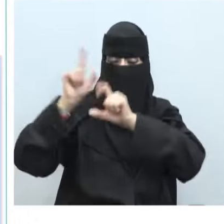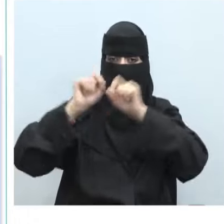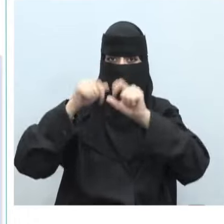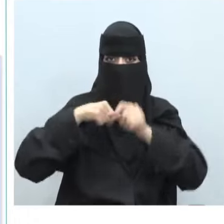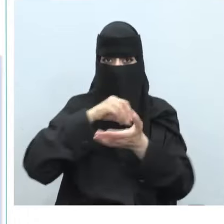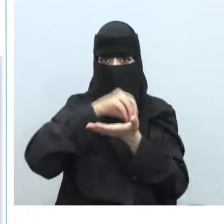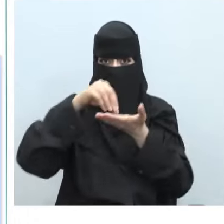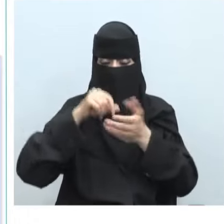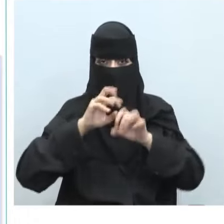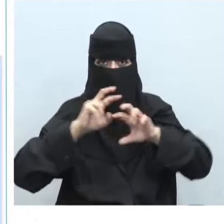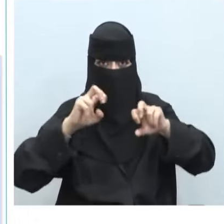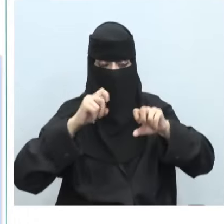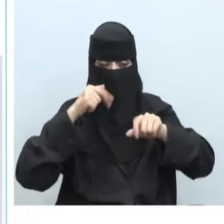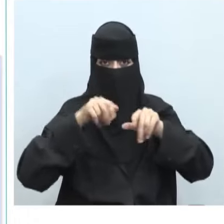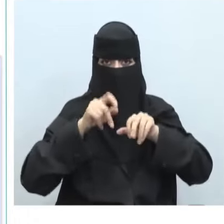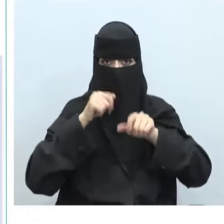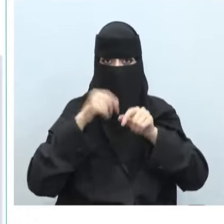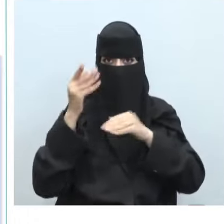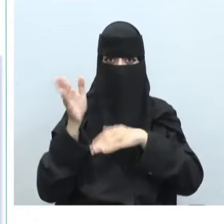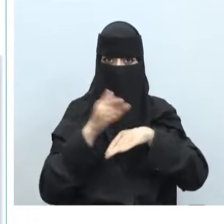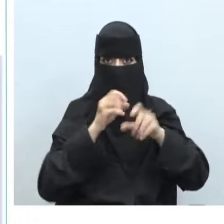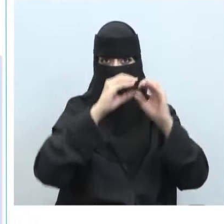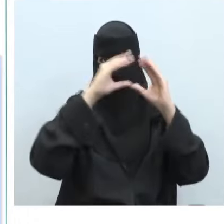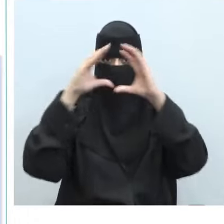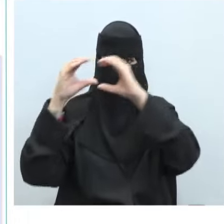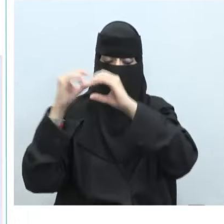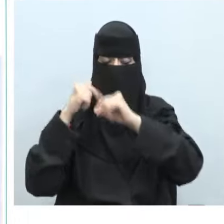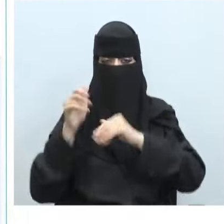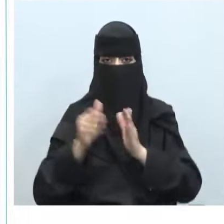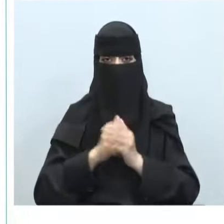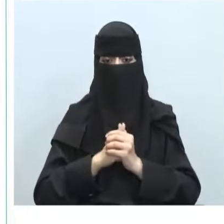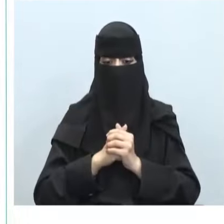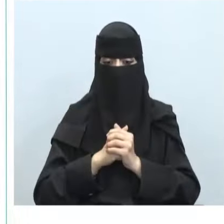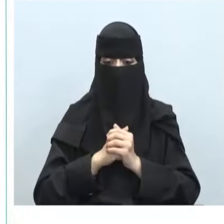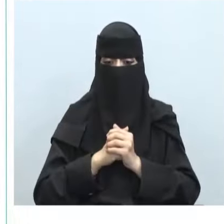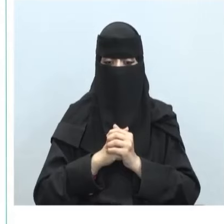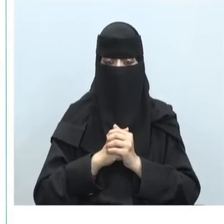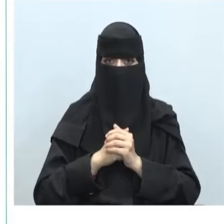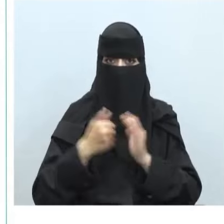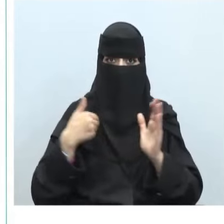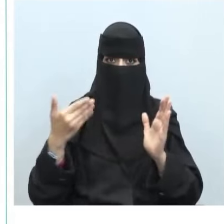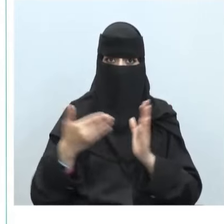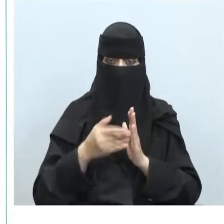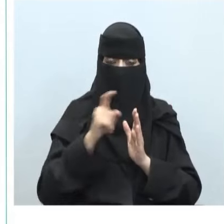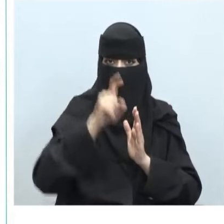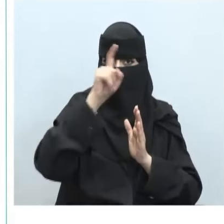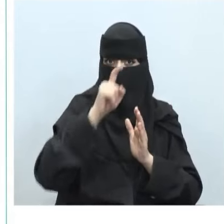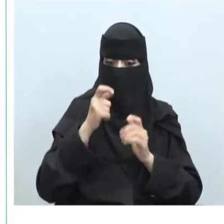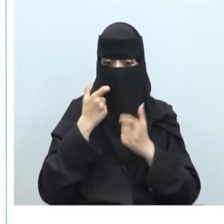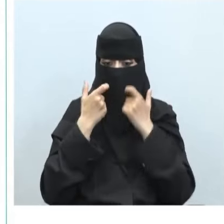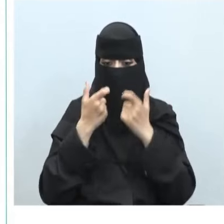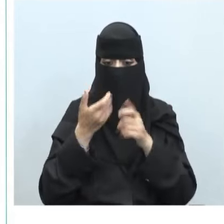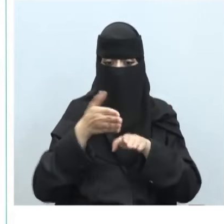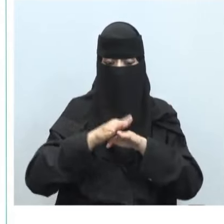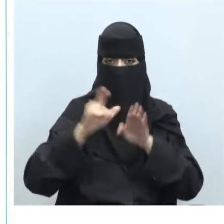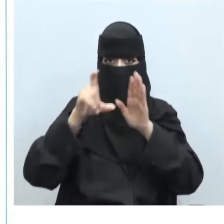ومحركات البحث وخدمات الحوسبة السحابية في نهاية الدرس سؤالي لكم أعزائي الطلاب